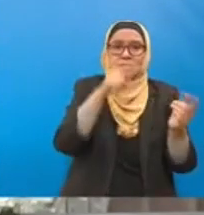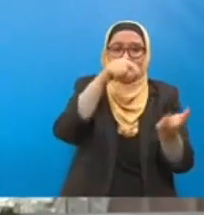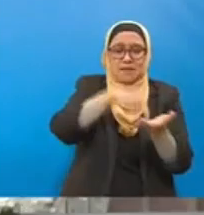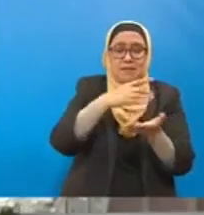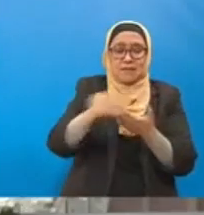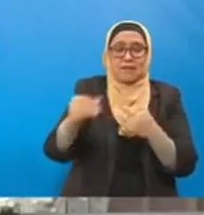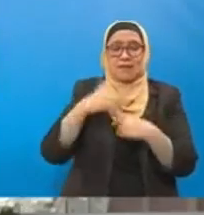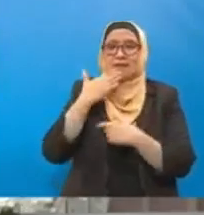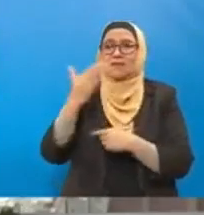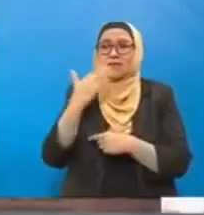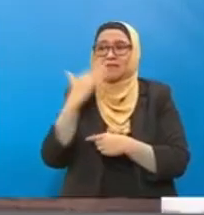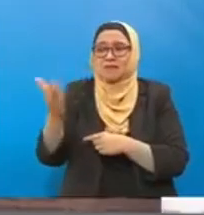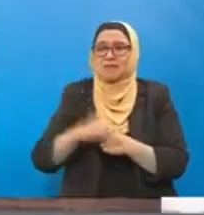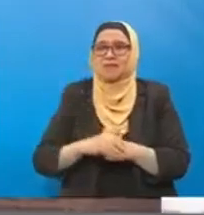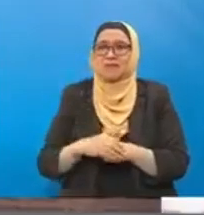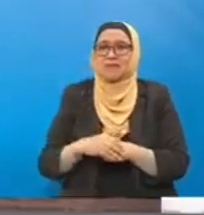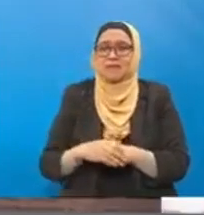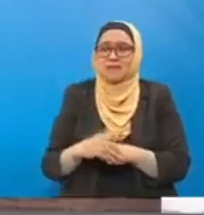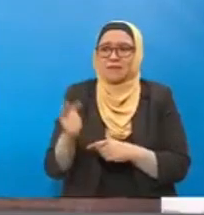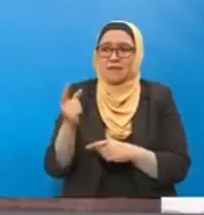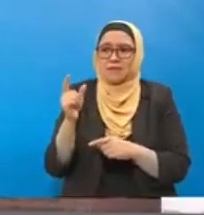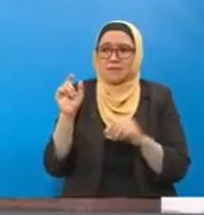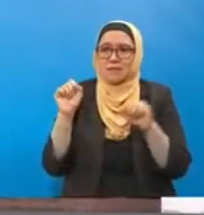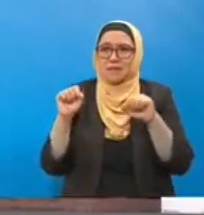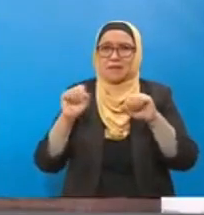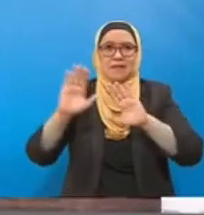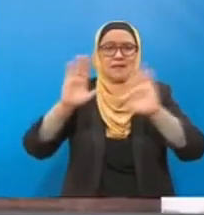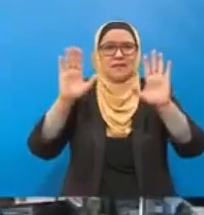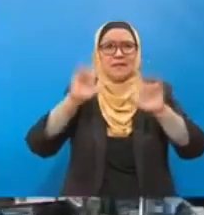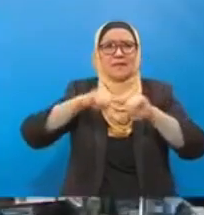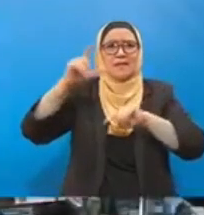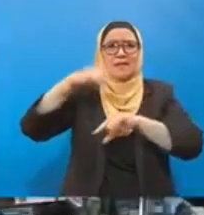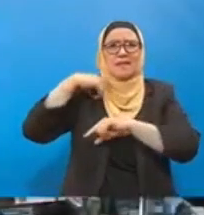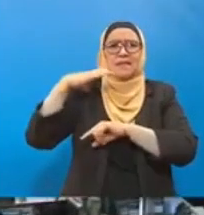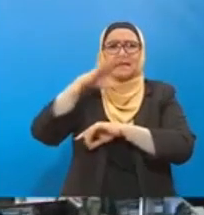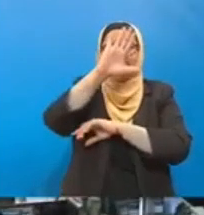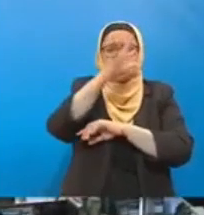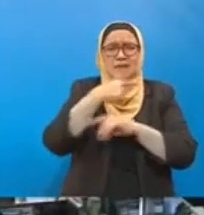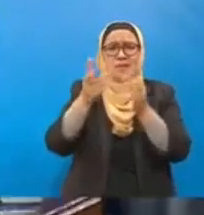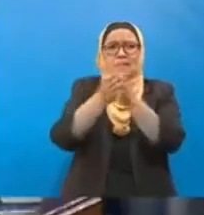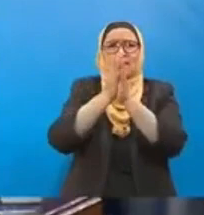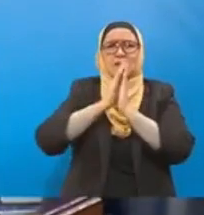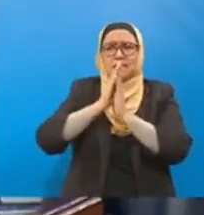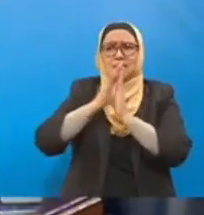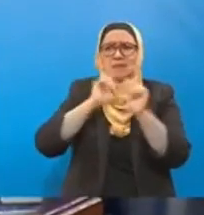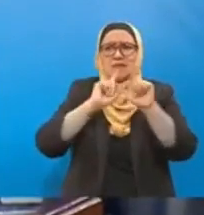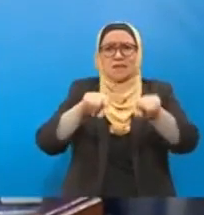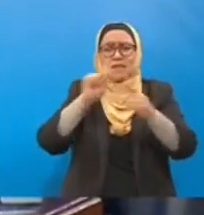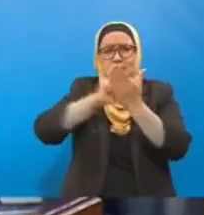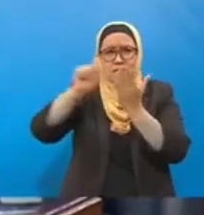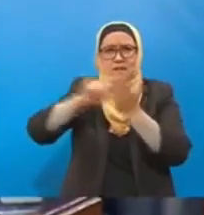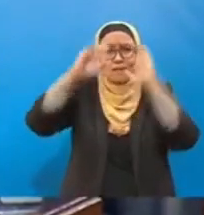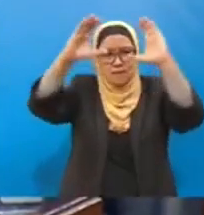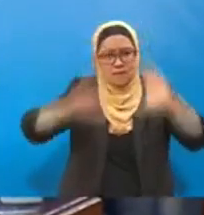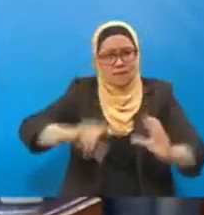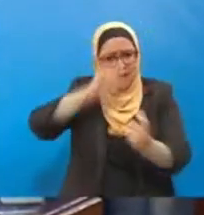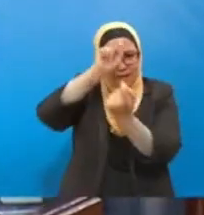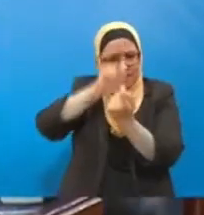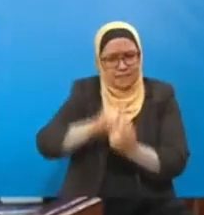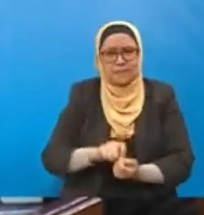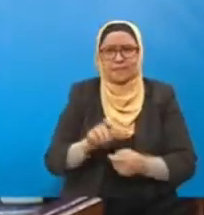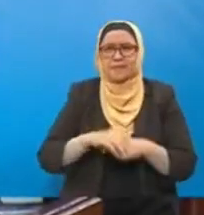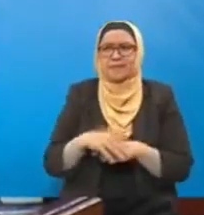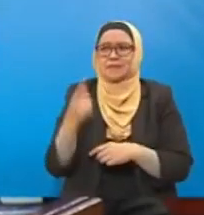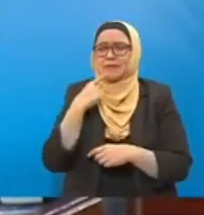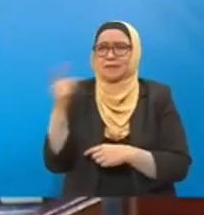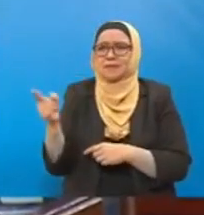kalau tersebut. Tuan Speaker, kalau boleh kita adakan satu jawapan yang bertulis secara terperinci. Ya, terima kasih. Ya, Dua